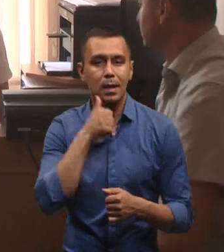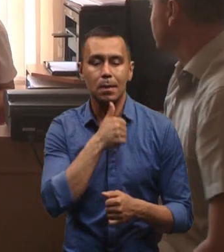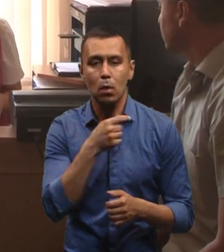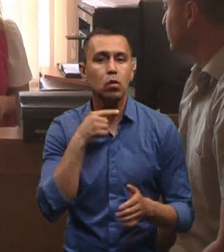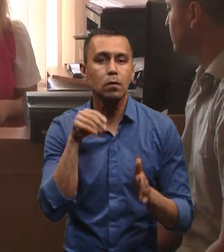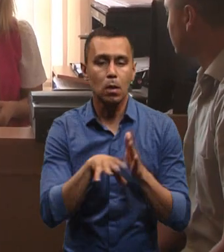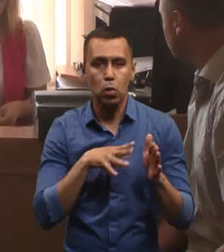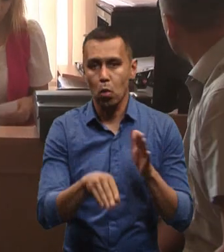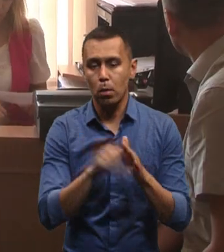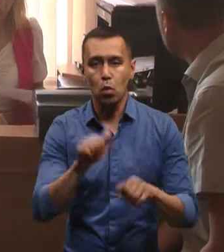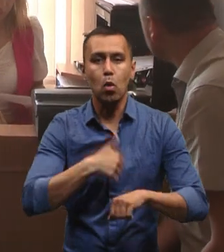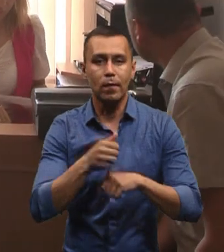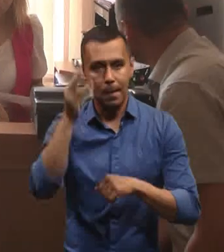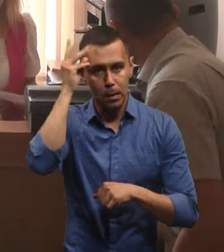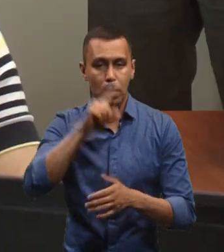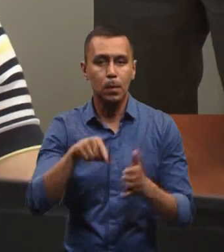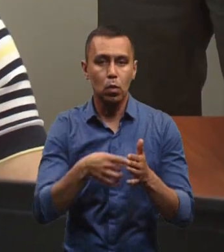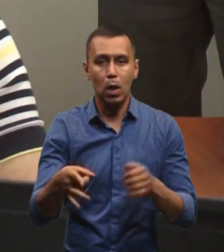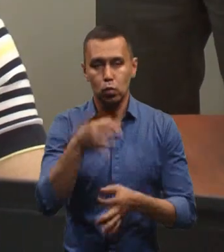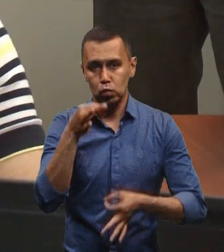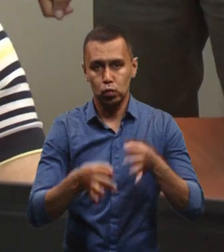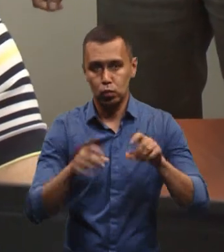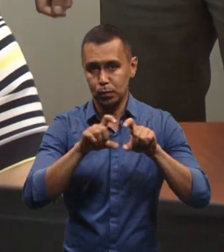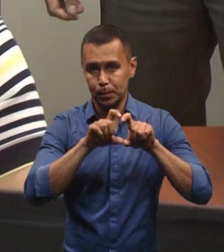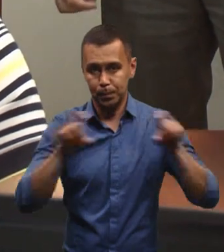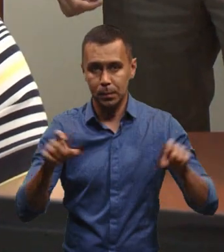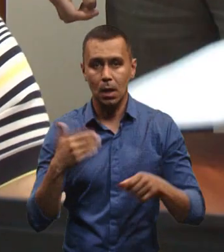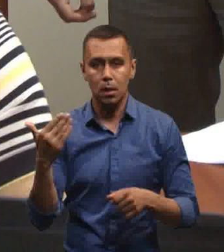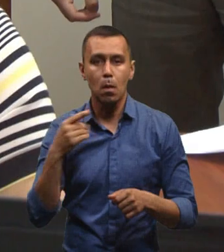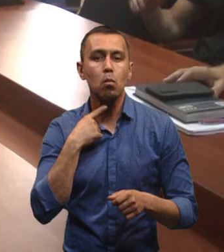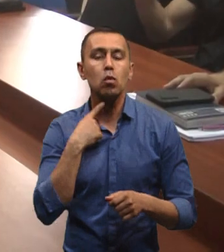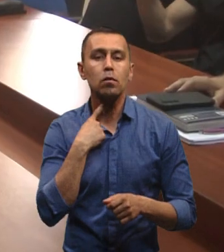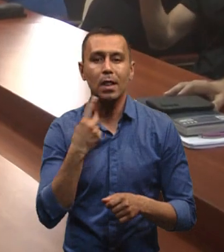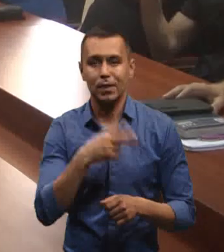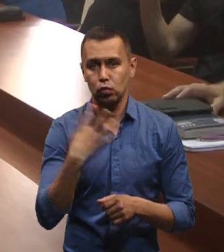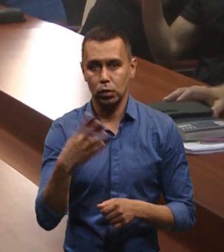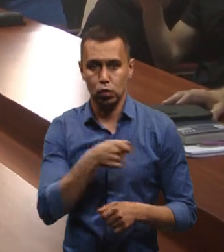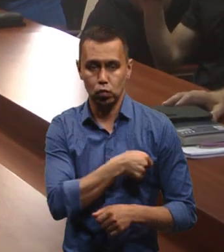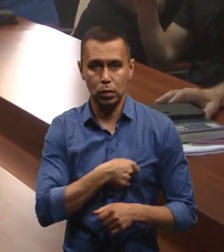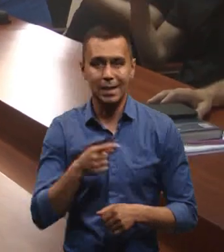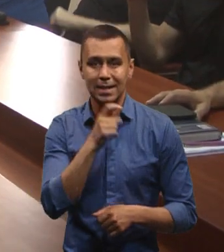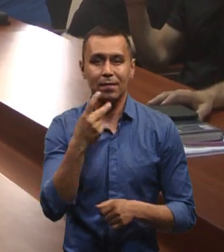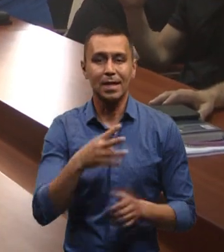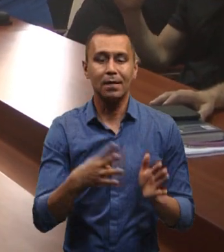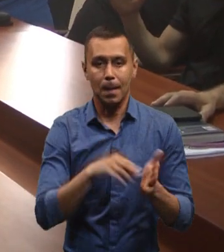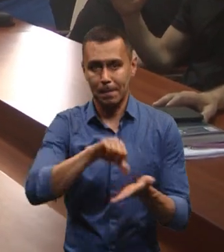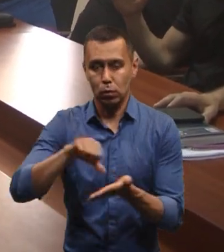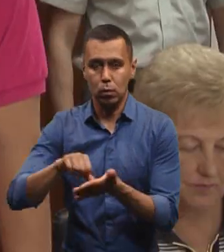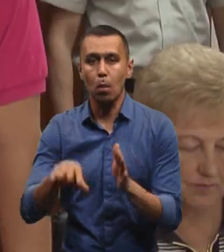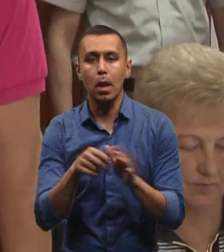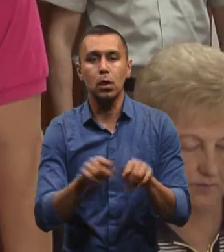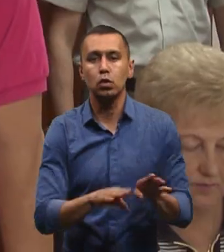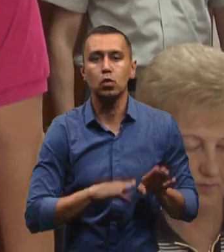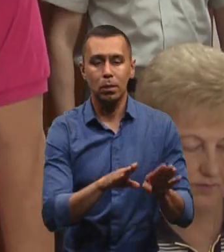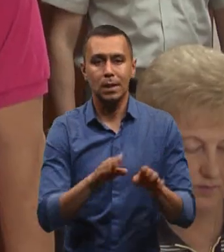голосуванням було обрано голову Хмельницького міськрайонного суду Тетяну Бацутсу. За неї проголосували 24 судді з 29 присутніх. Убрали також